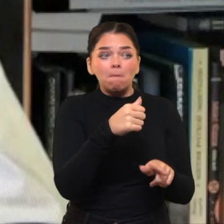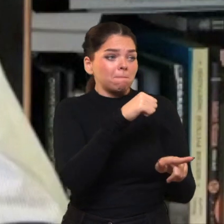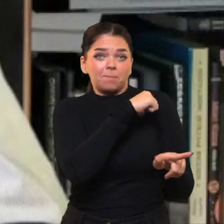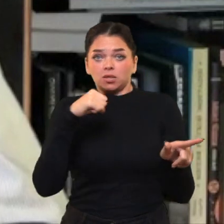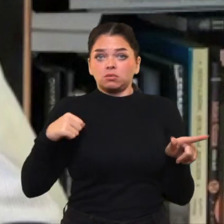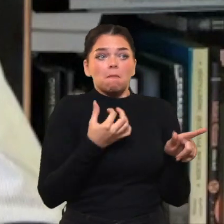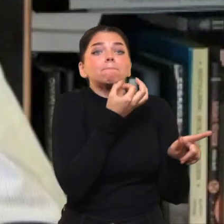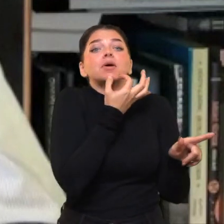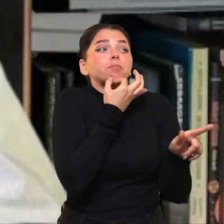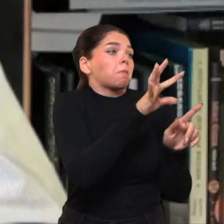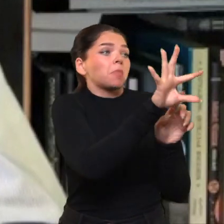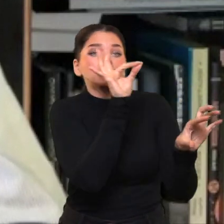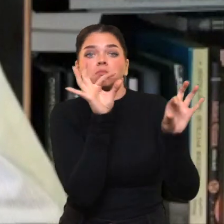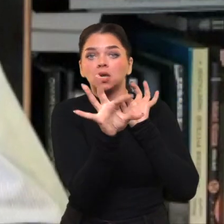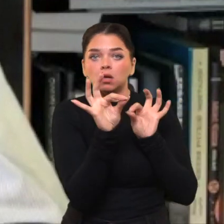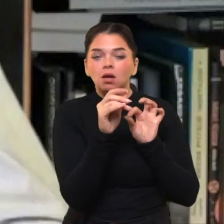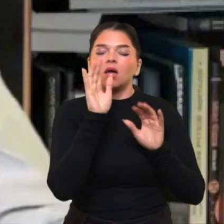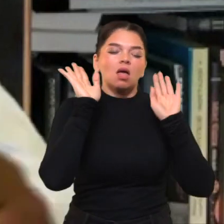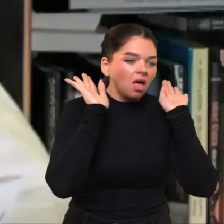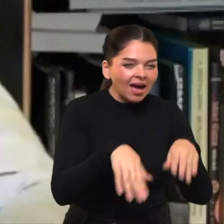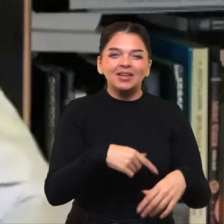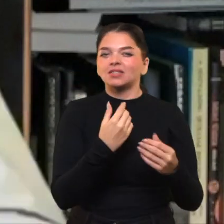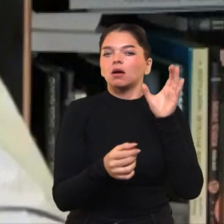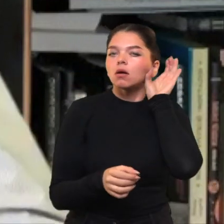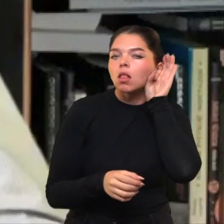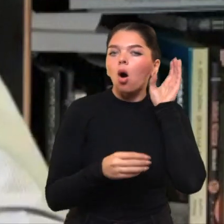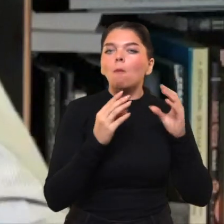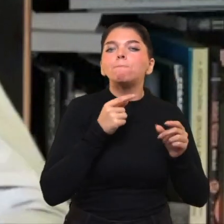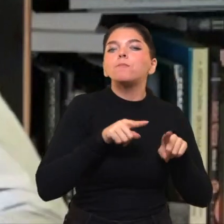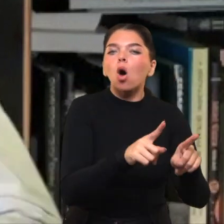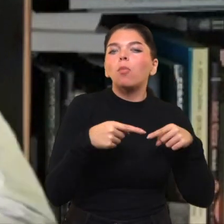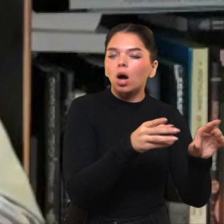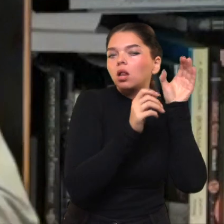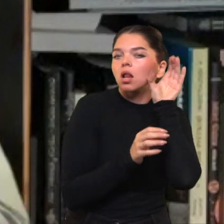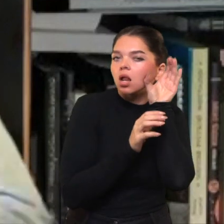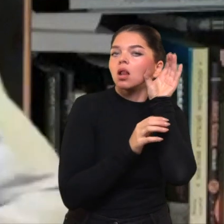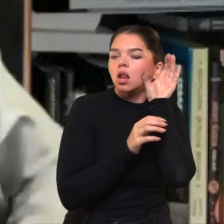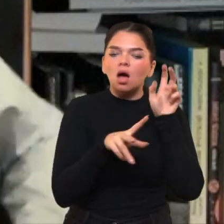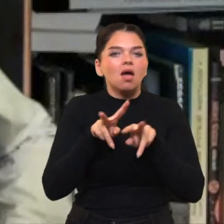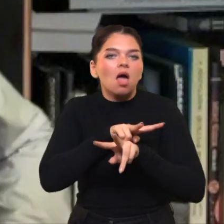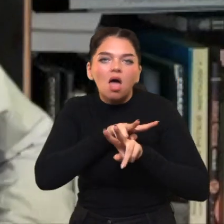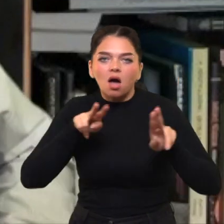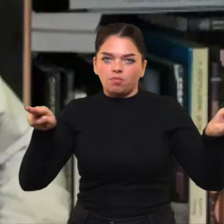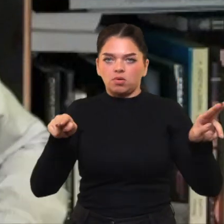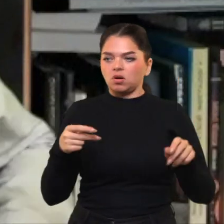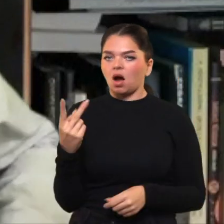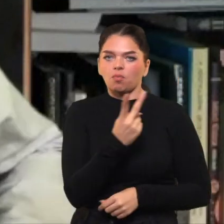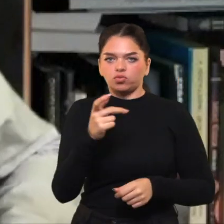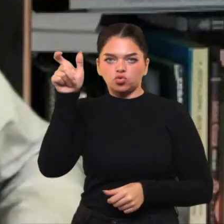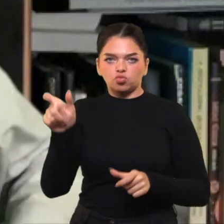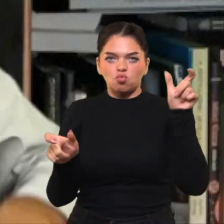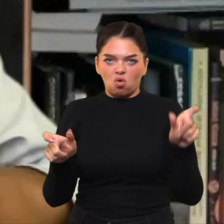Pasirinkimo galimybės, jis visvien vartoja, ta propaganda yra labai panašus žmogų Rusijos viduje.